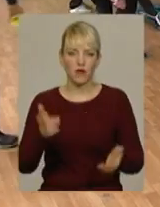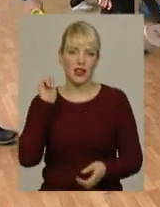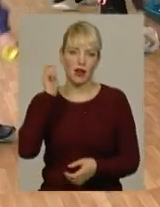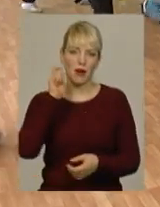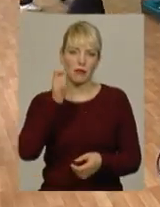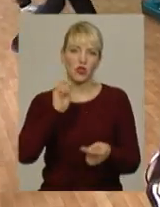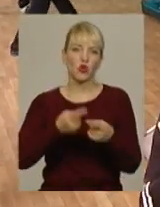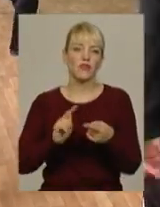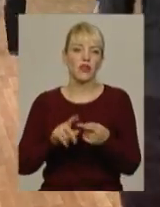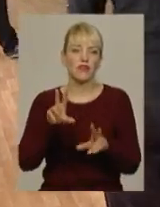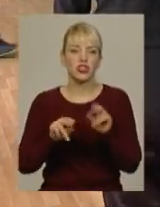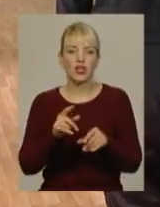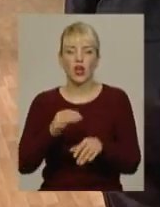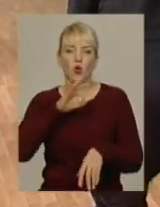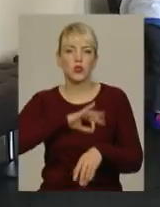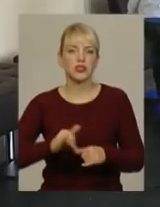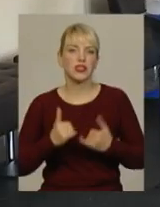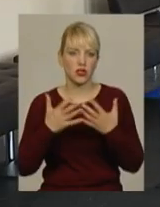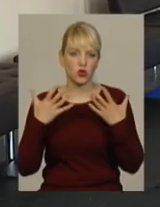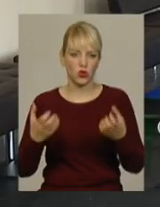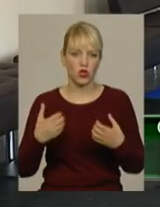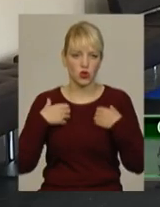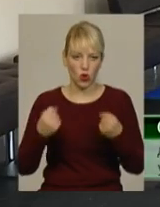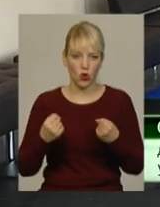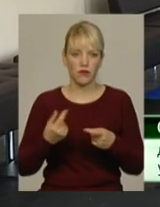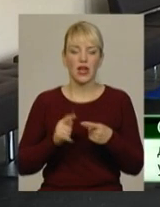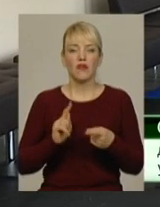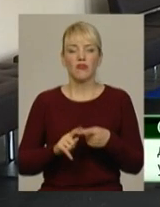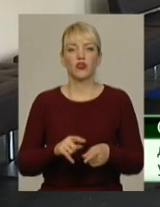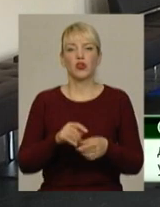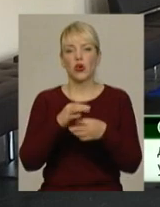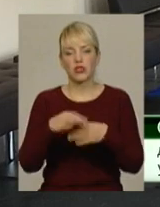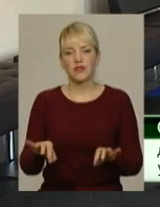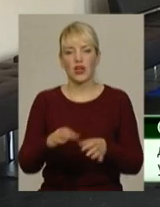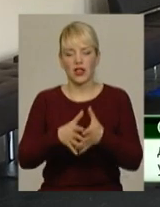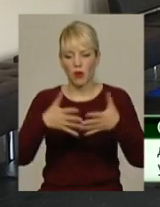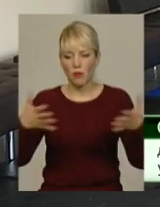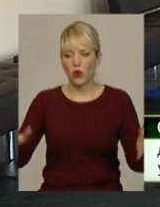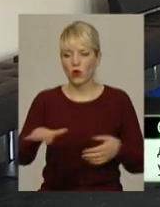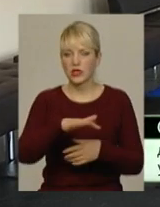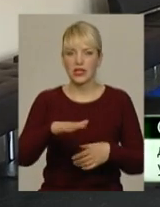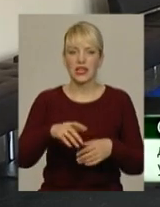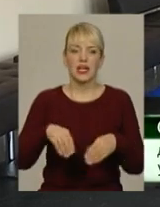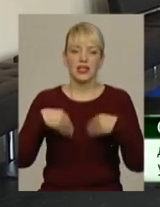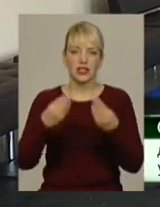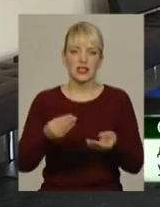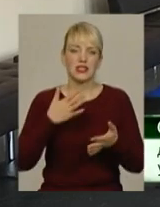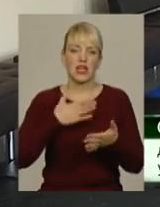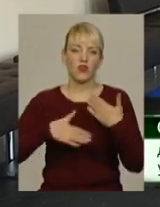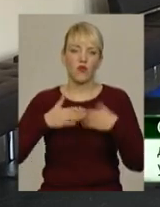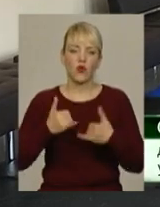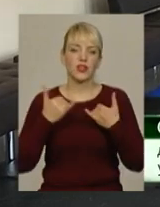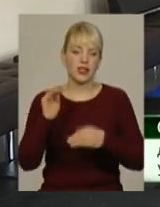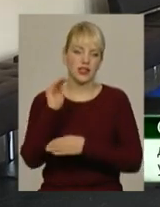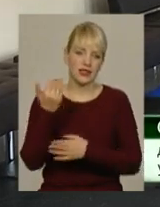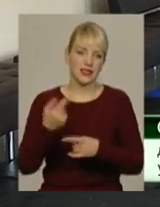для здоров'я та написала про це кілька наукових робіт. Цей вид спорту дозволяє на обмеженому просторі дістати задоволення для дитини, дістати фізичний